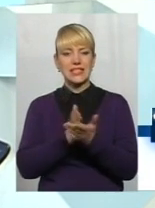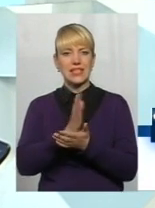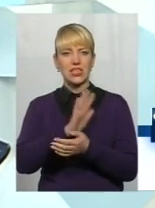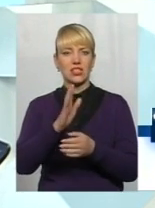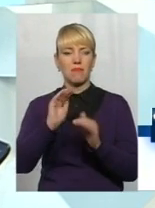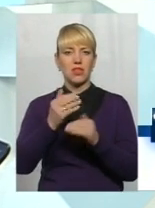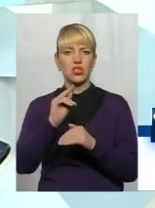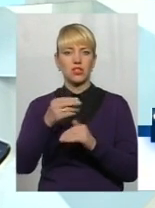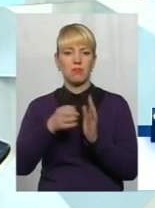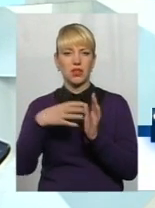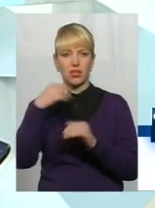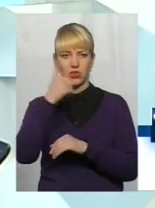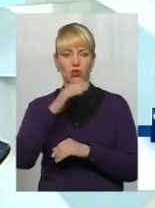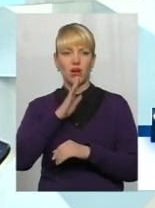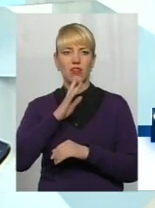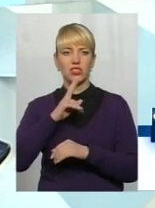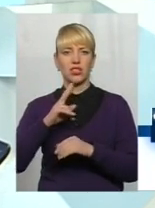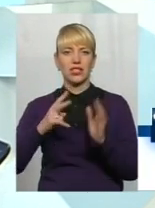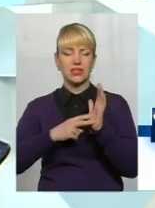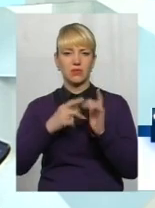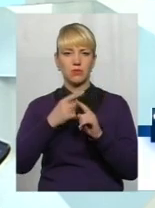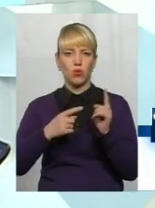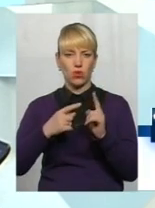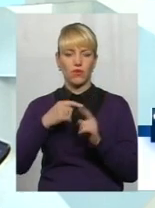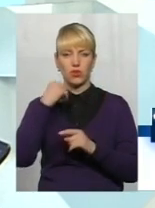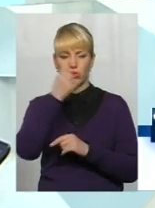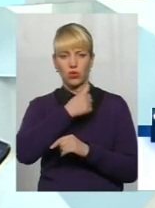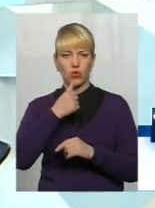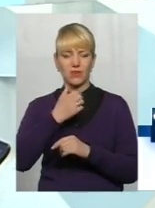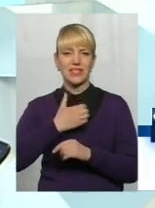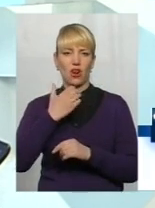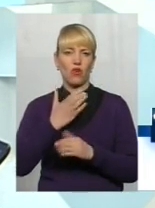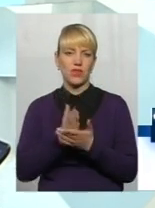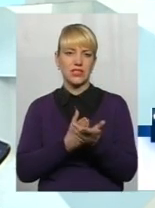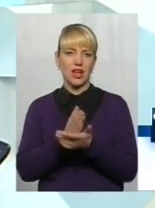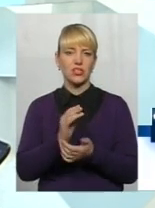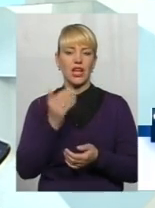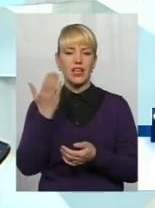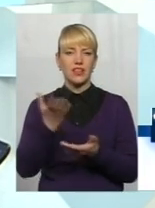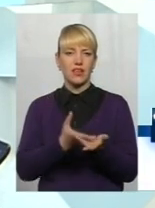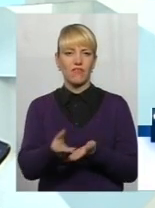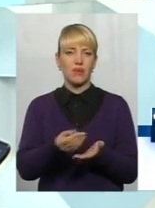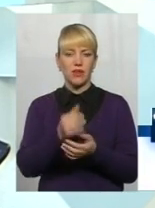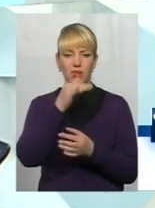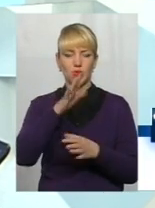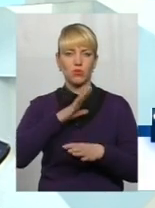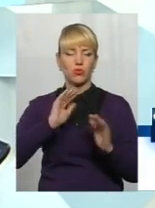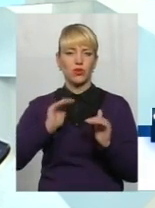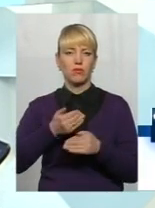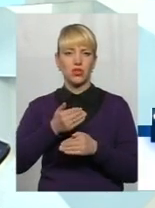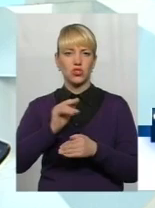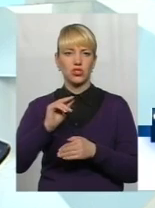підземного стажу, а жінки не менше ніж 7,5 років страхового стажу. І їх виплата не може бути меншої,